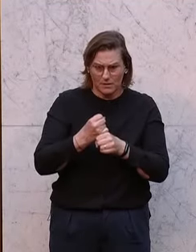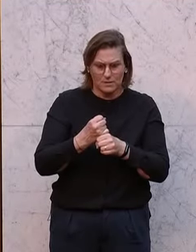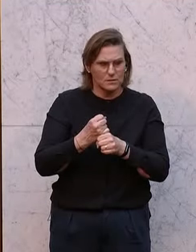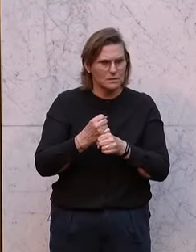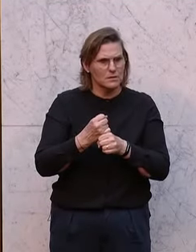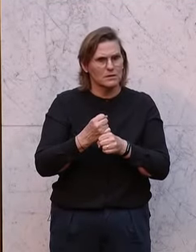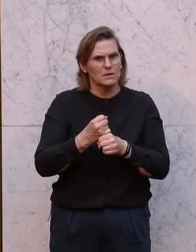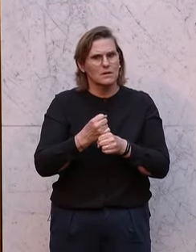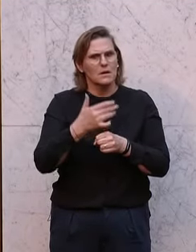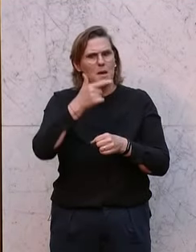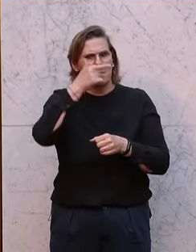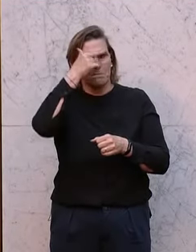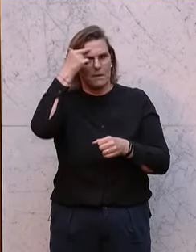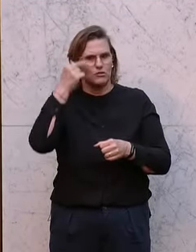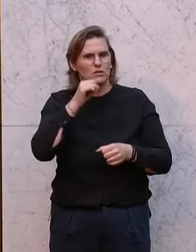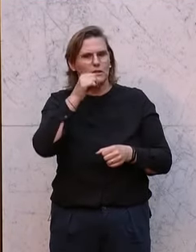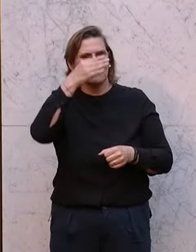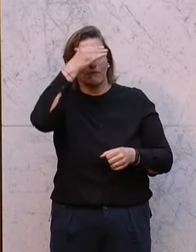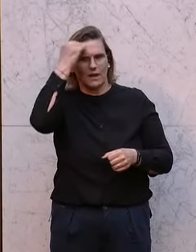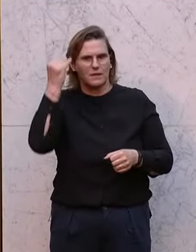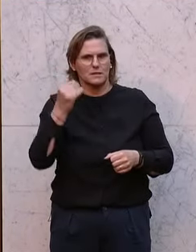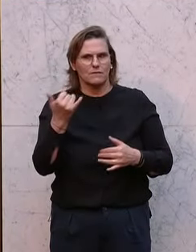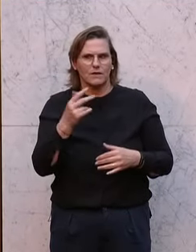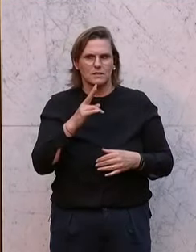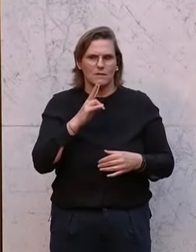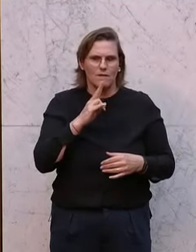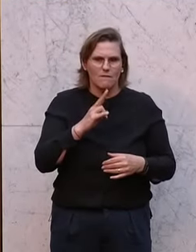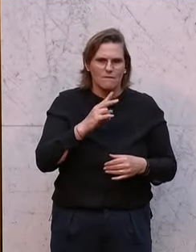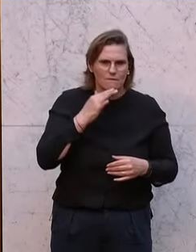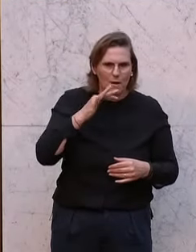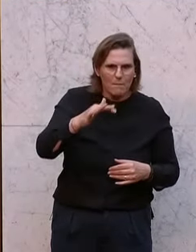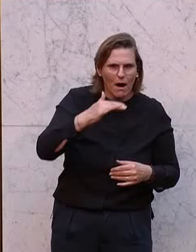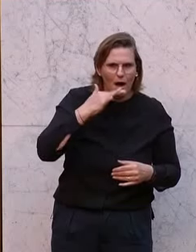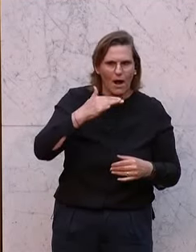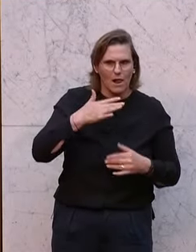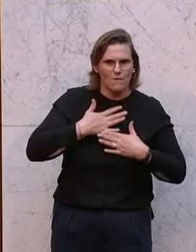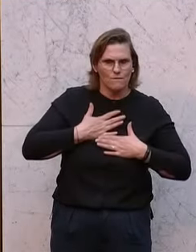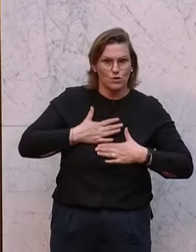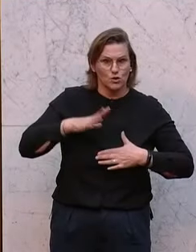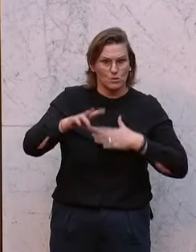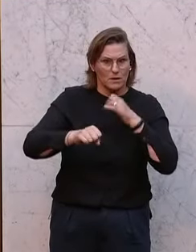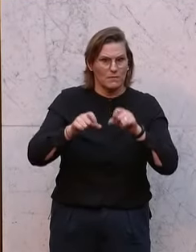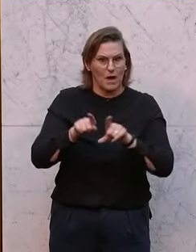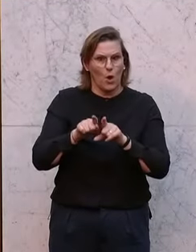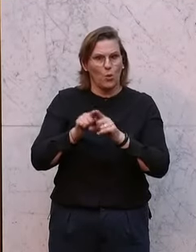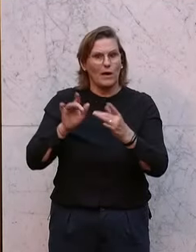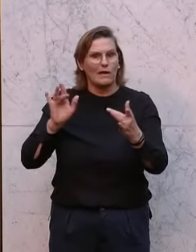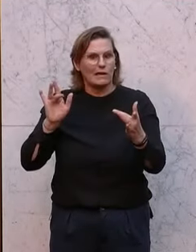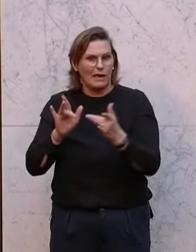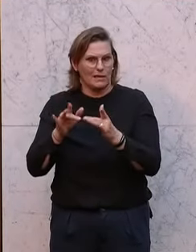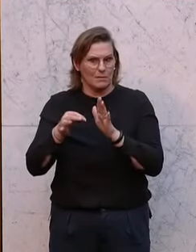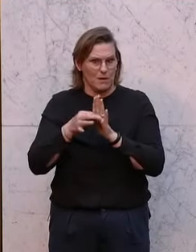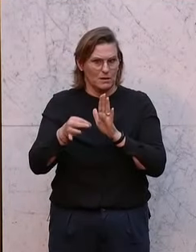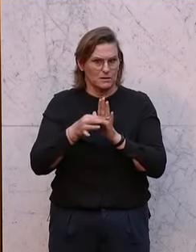die Menschen haben es nicht vergessen, welche verbalen und physischen Übergriffe es auch auf Maßnahmen Gegner gegeben hat. Aber